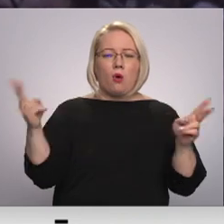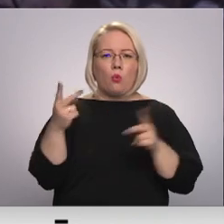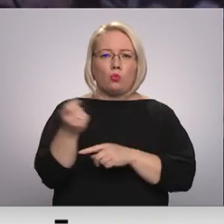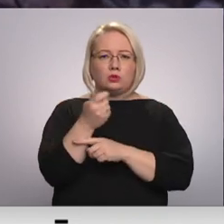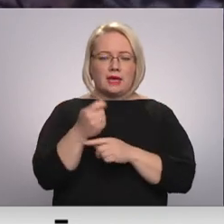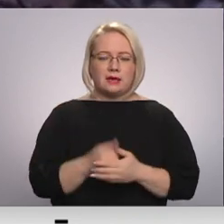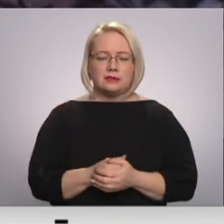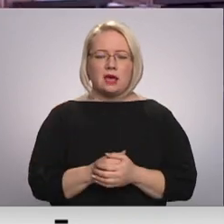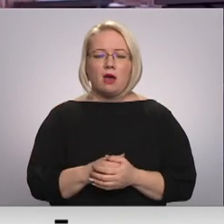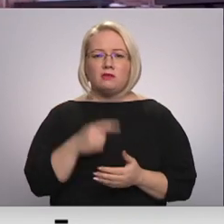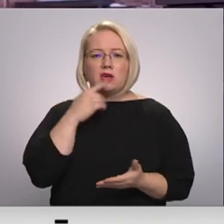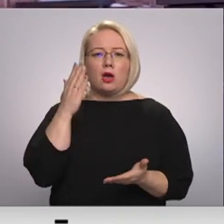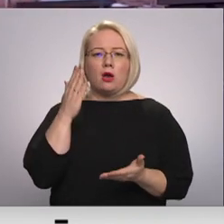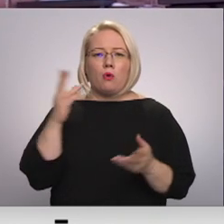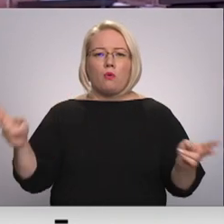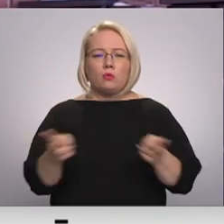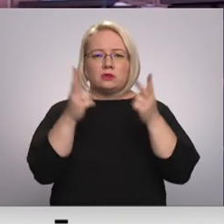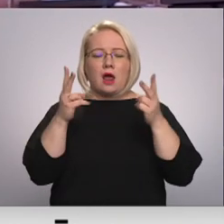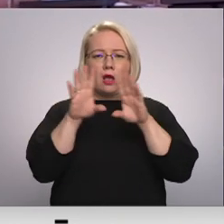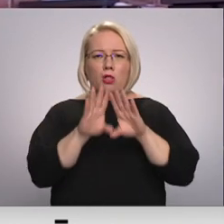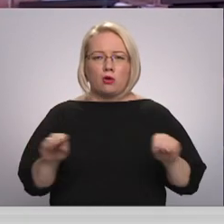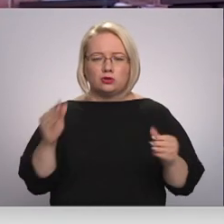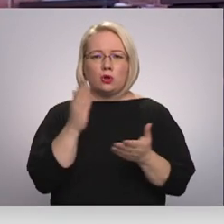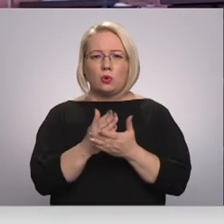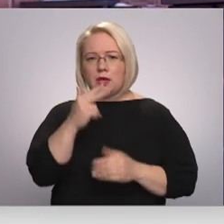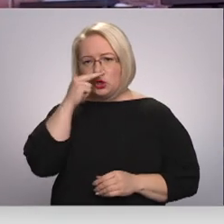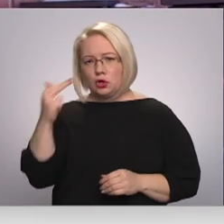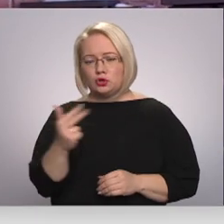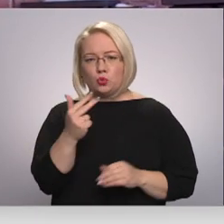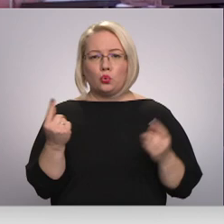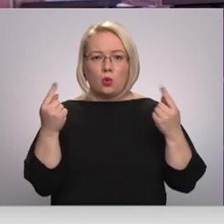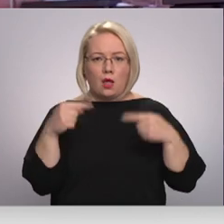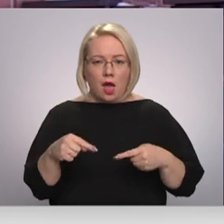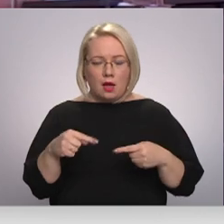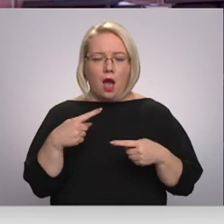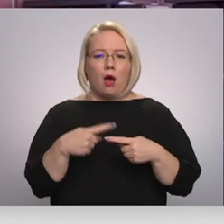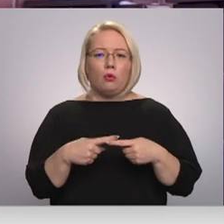Notikuma lokalizācija notika nedaudz vairākā trīs stundu laikā, 8